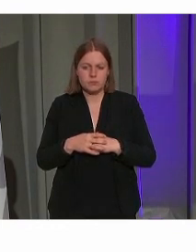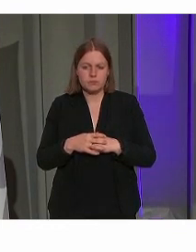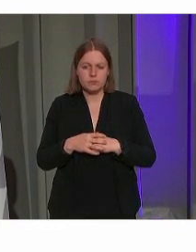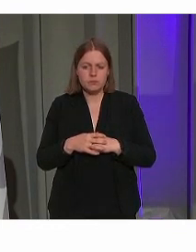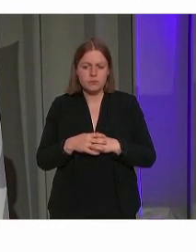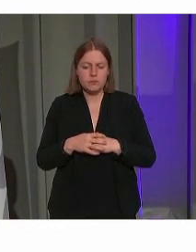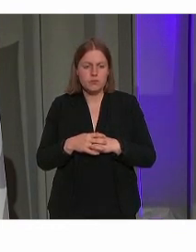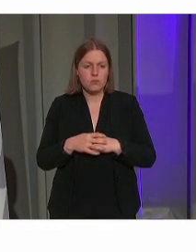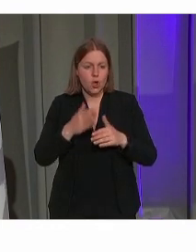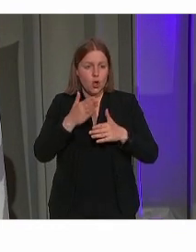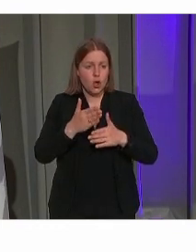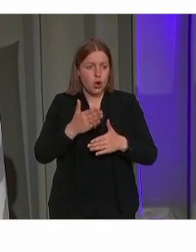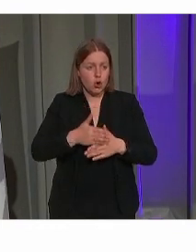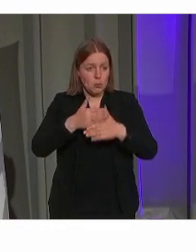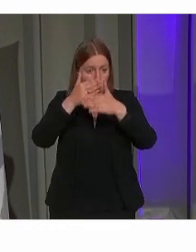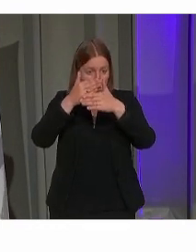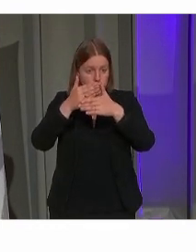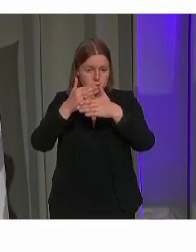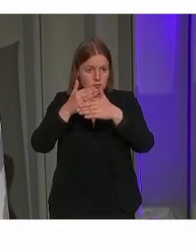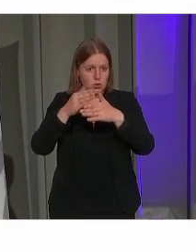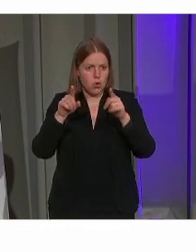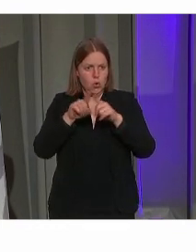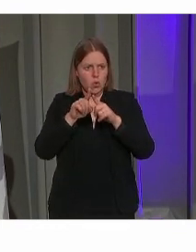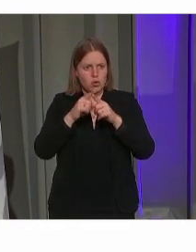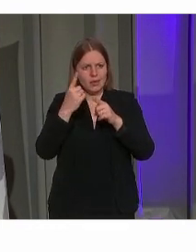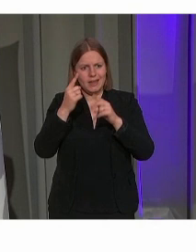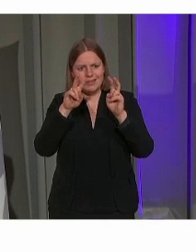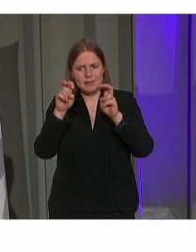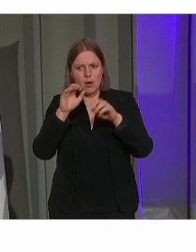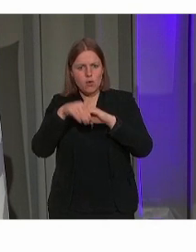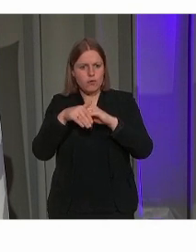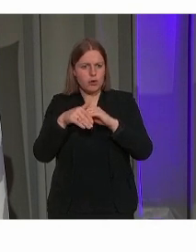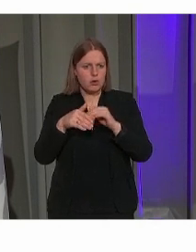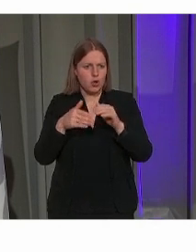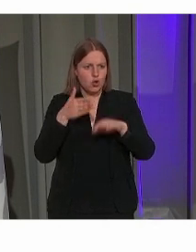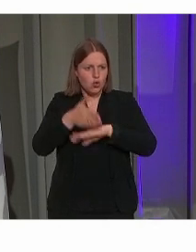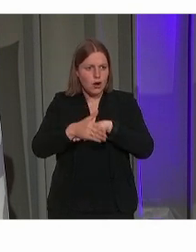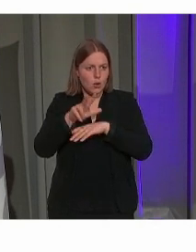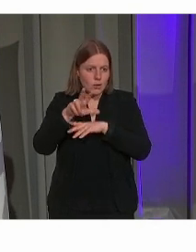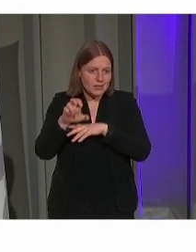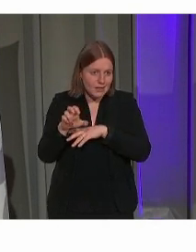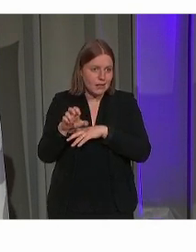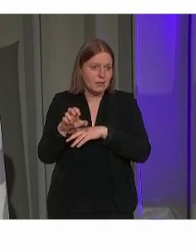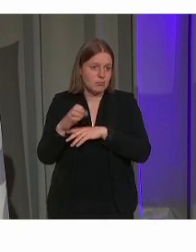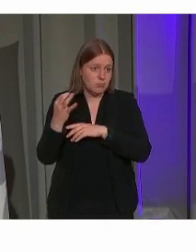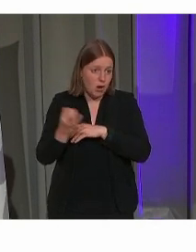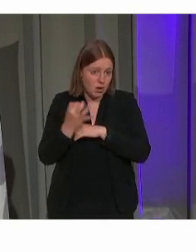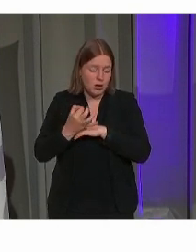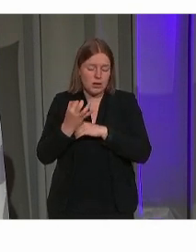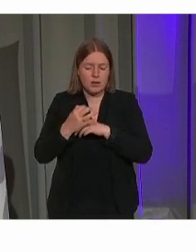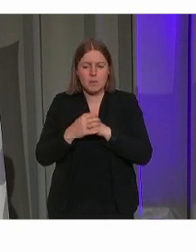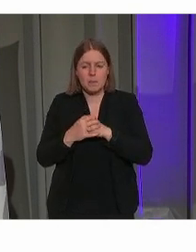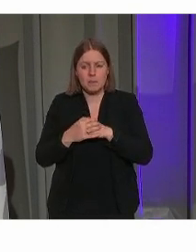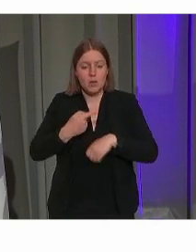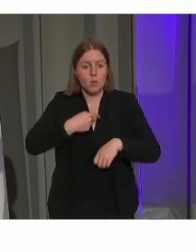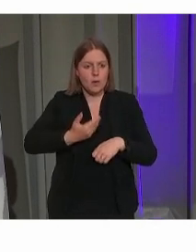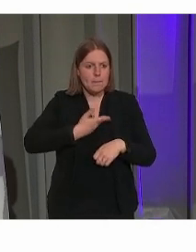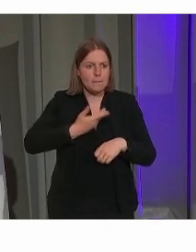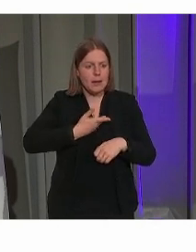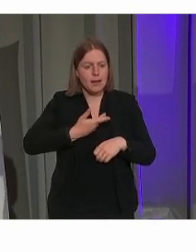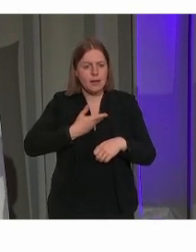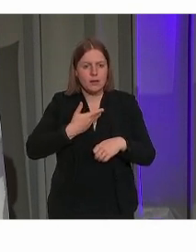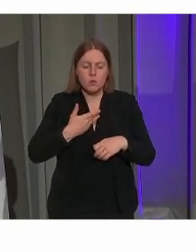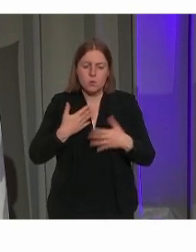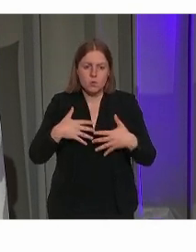Binnen gebouwen is er ook een hoofdstuk rond toegankelijk sanitair. We zijn heel blij met de